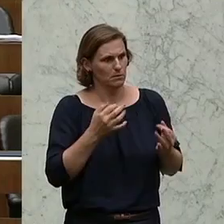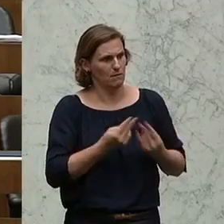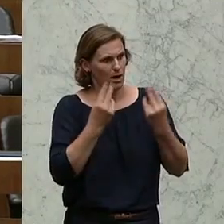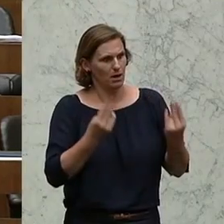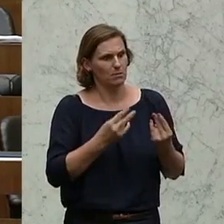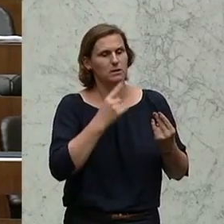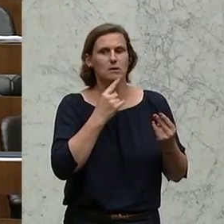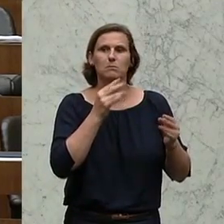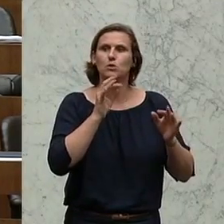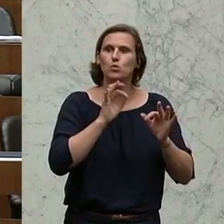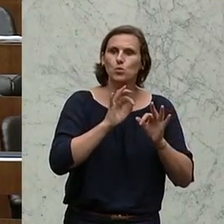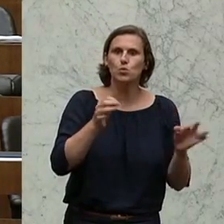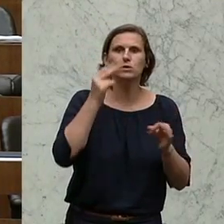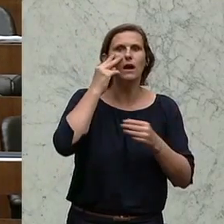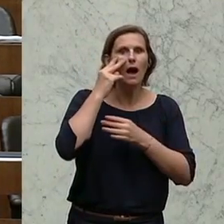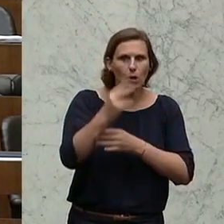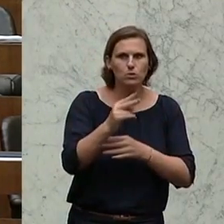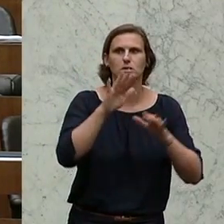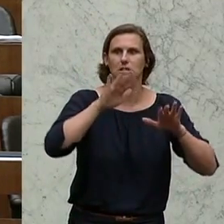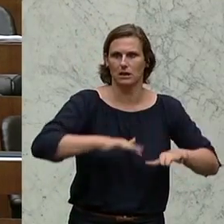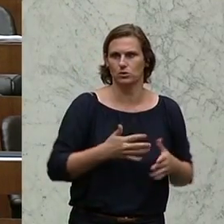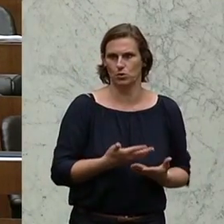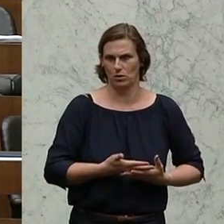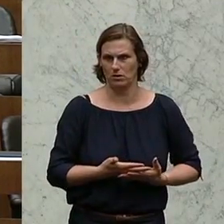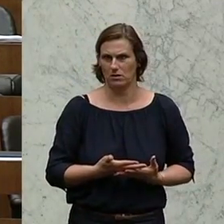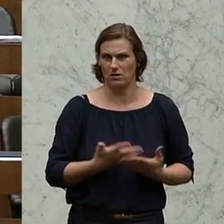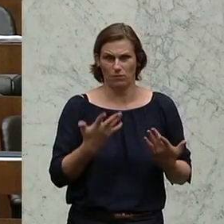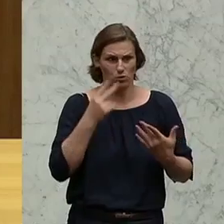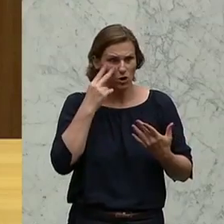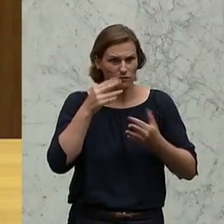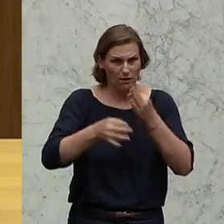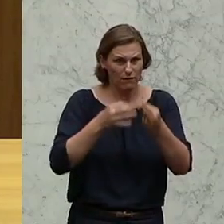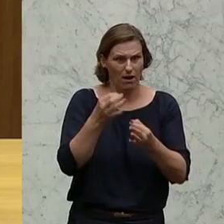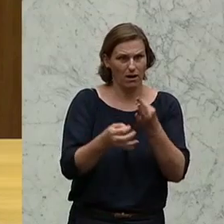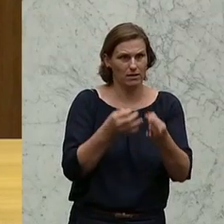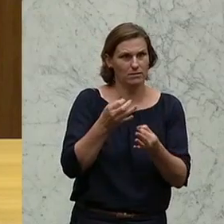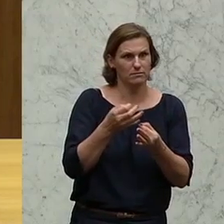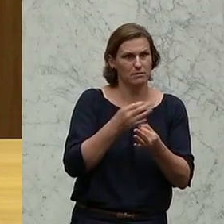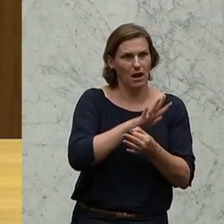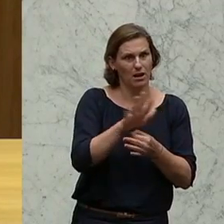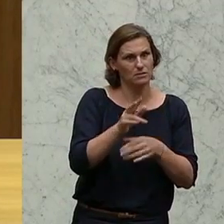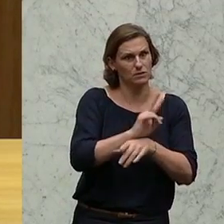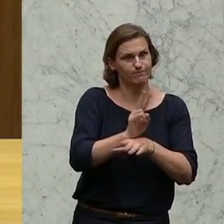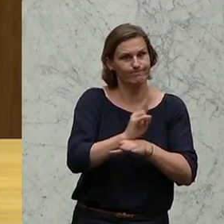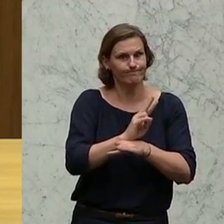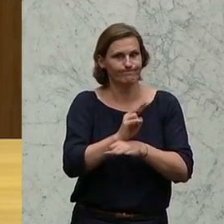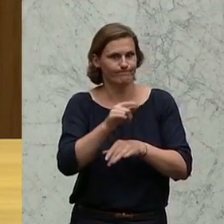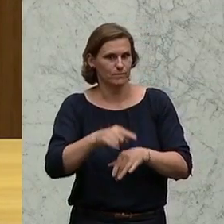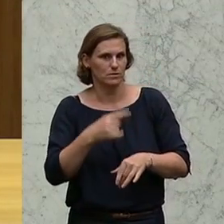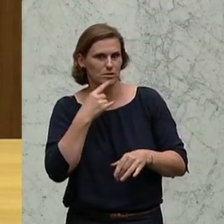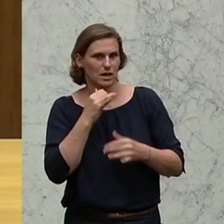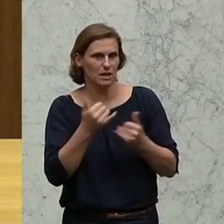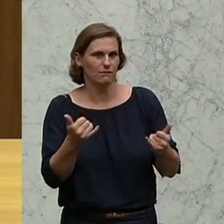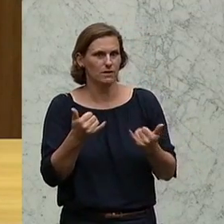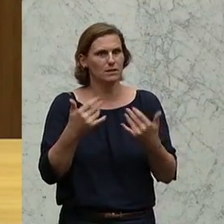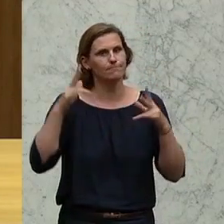Gesetzestekt, mit guter Aussicht auf Asyl. Na, wo ist denn da das Rechtsverfahren? Also das ist ja alles nur Schein, was Sie hier machen. Sie gehen vor